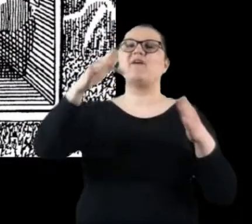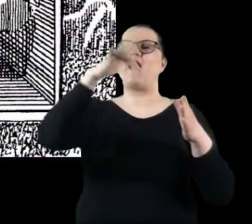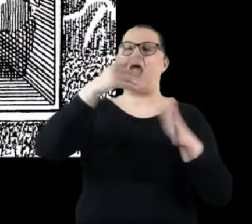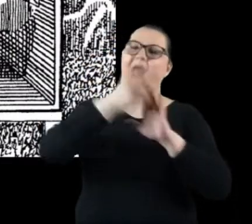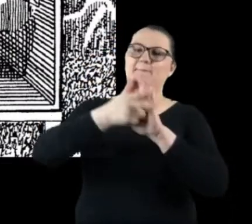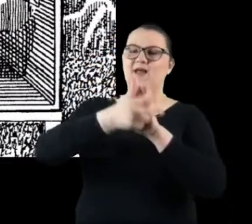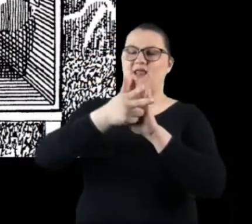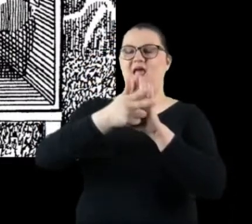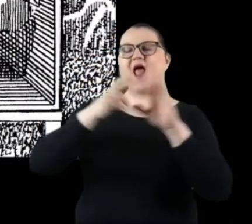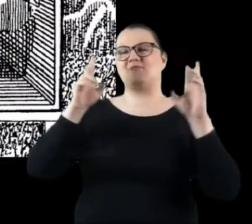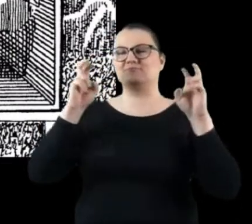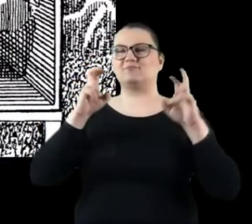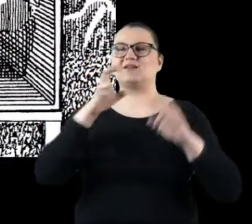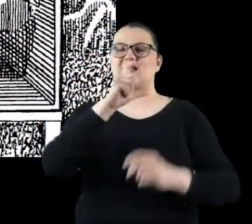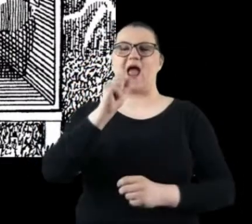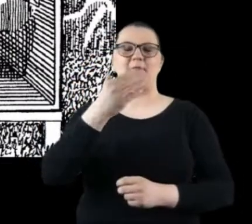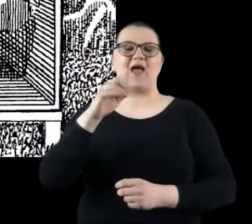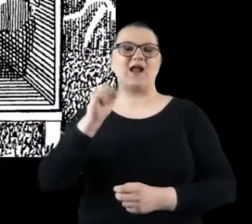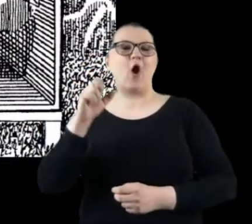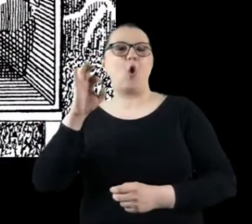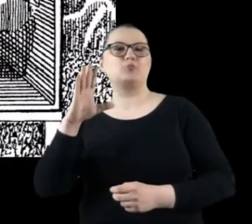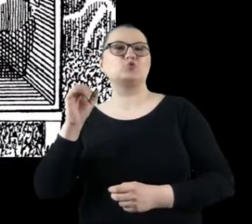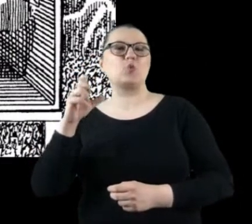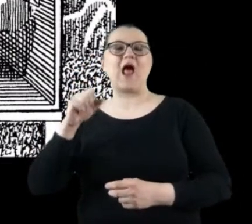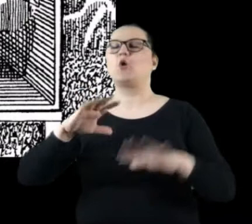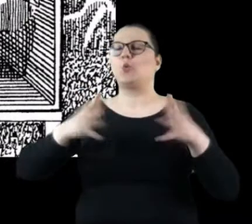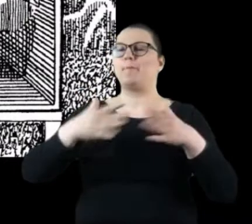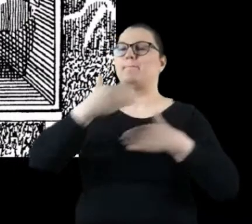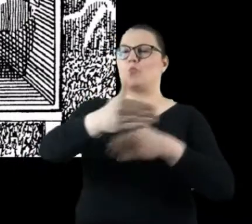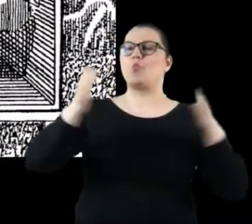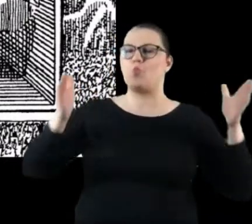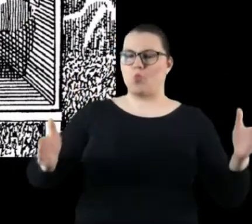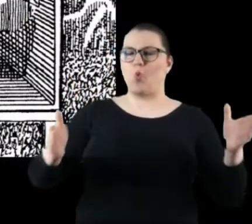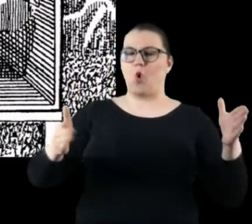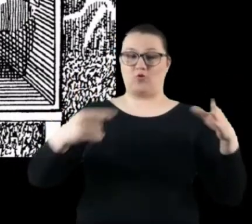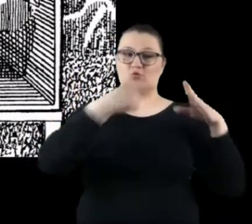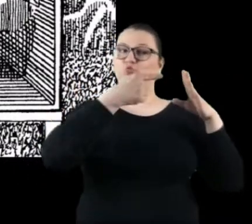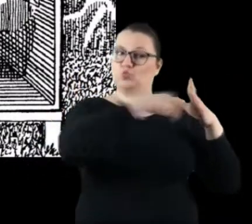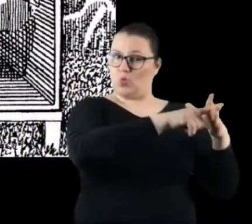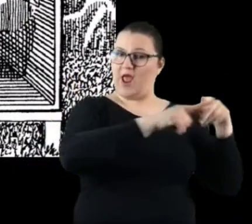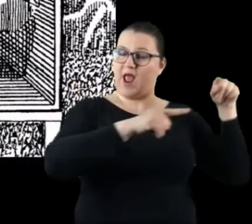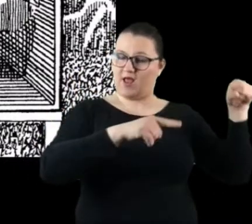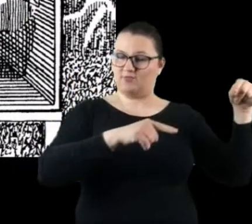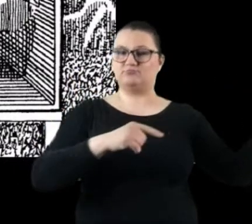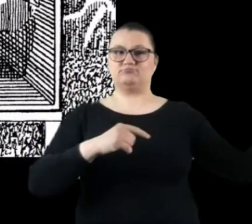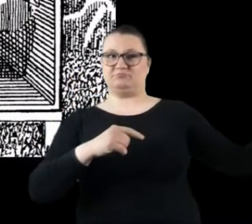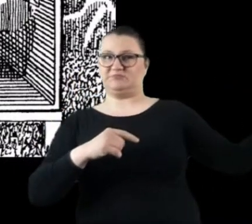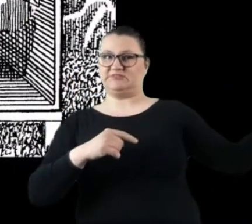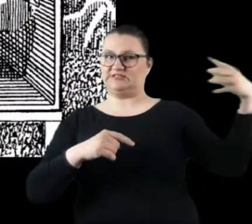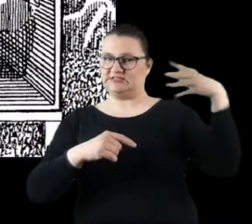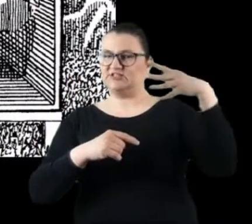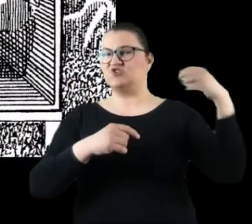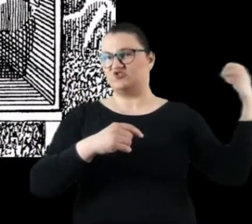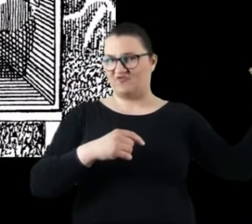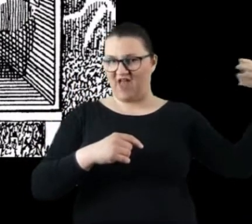że budowali takie pudło, z jednej strony robili otwór, przez ten otwór wpadała wiązka